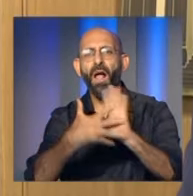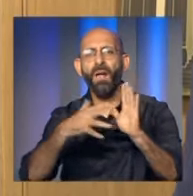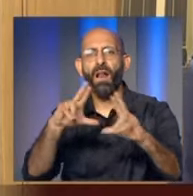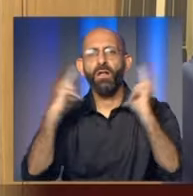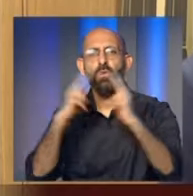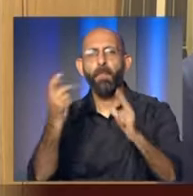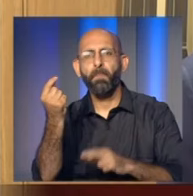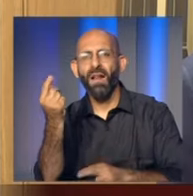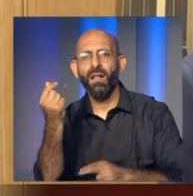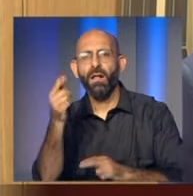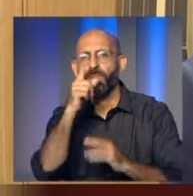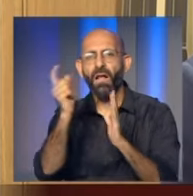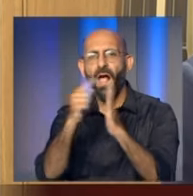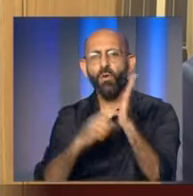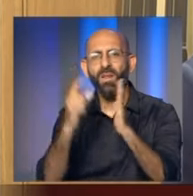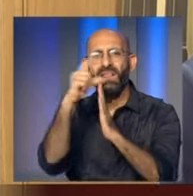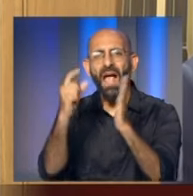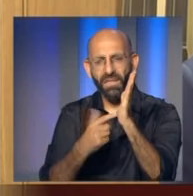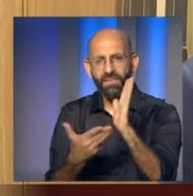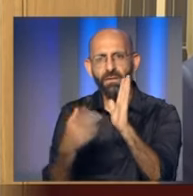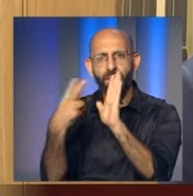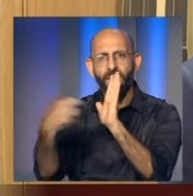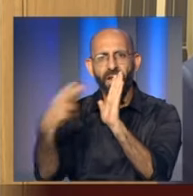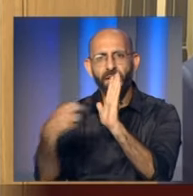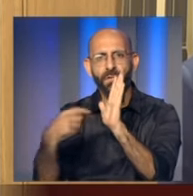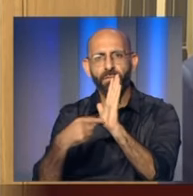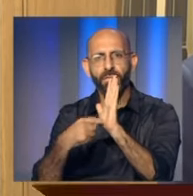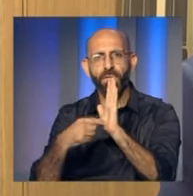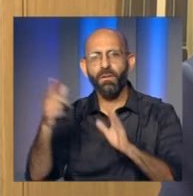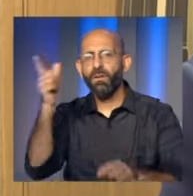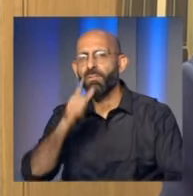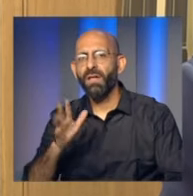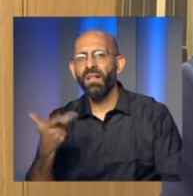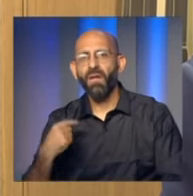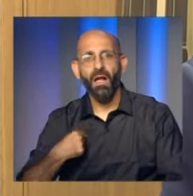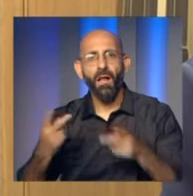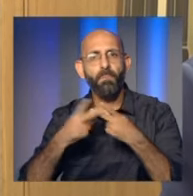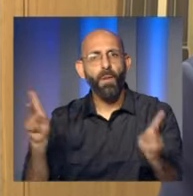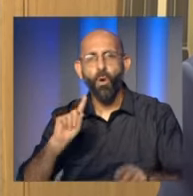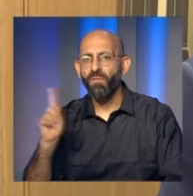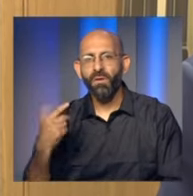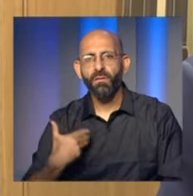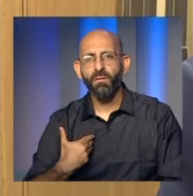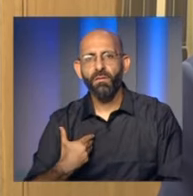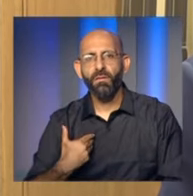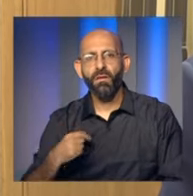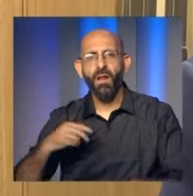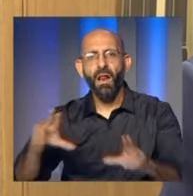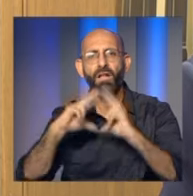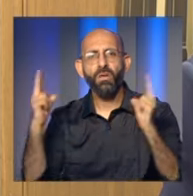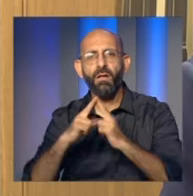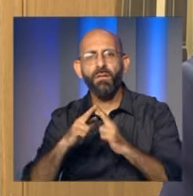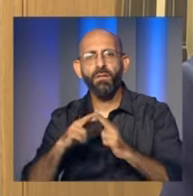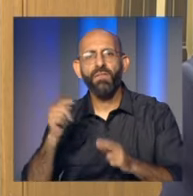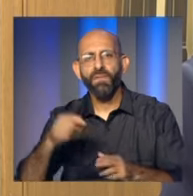اقتراح قانون معجل يرمي إلى تعديل المادة 45 من قانون ضريبة الدخل وإجراء